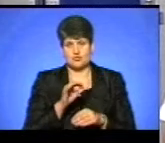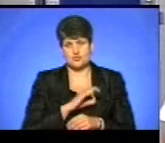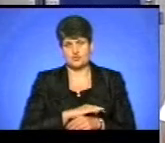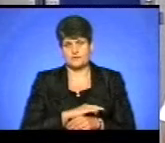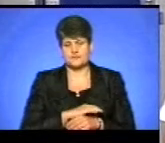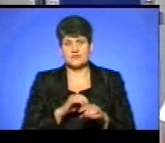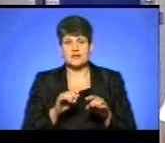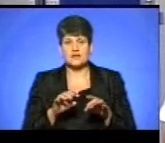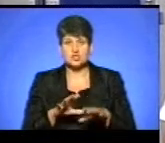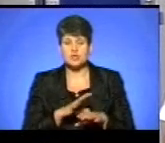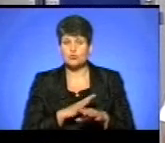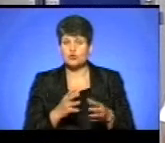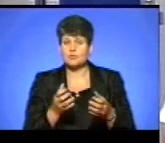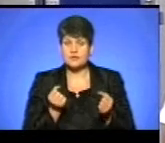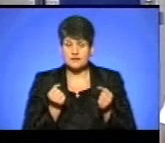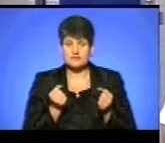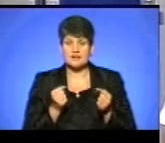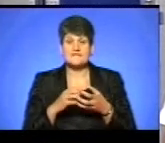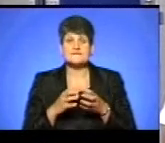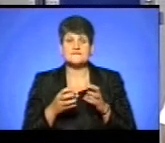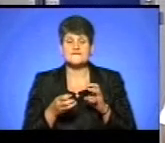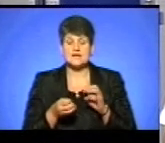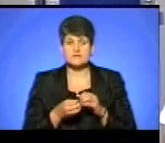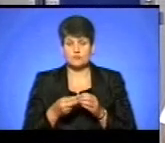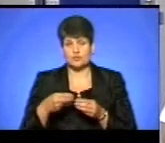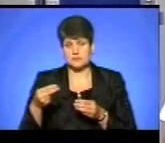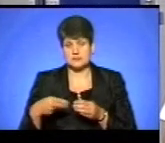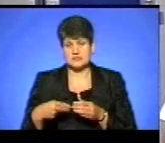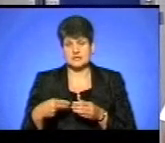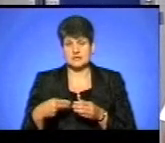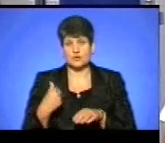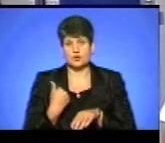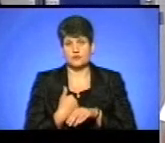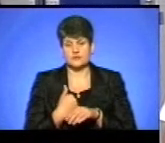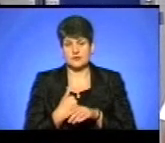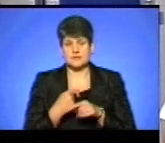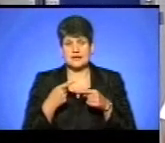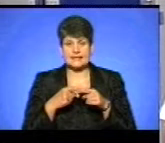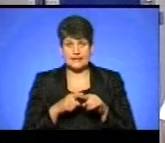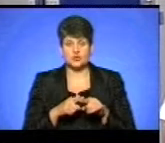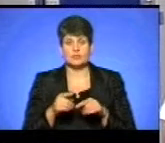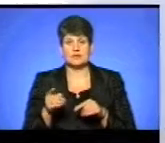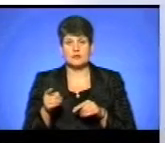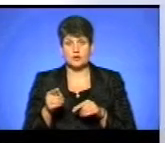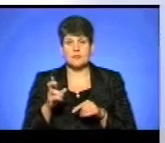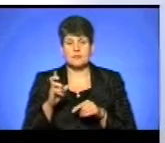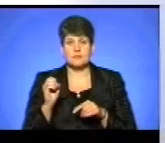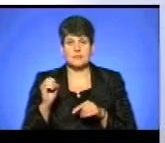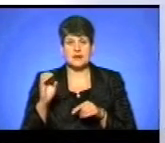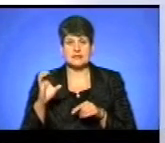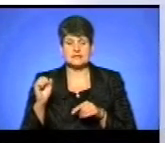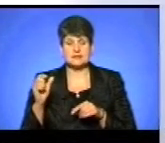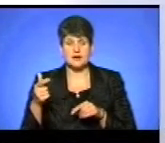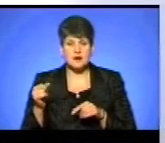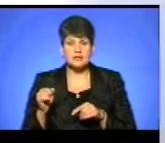Рішення було прийнято на підставі висновку, який був підписаний головним архітектором міста Тернополя, Бесагалів Василем Йосиповичем,